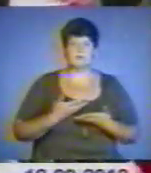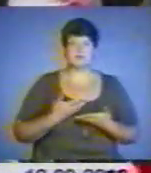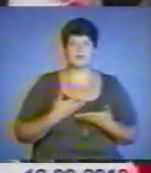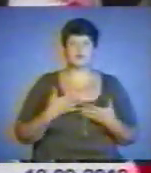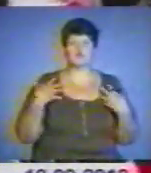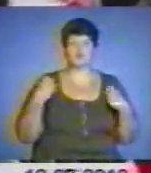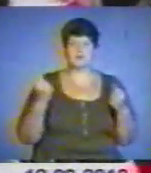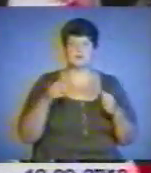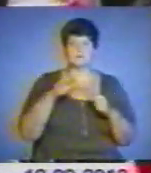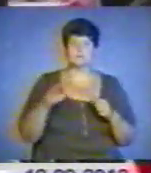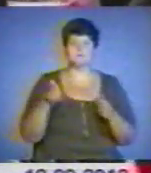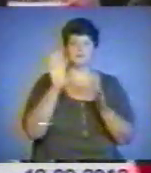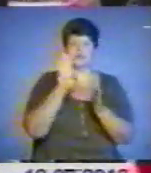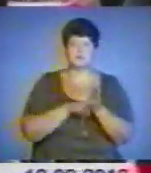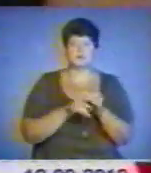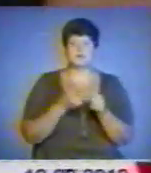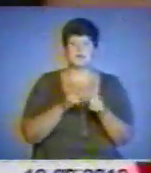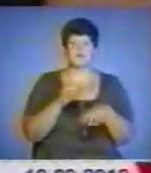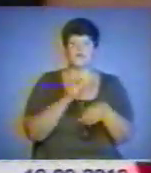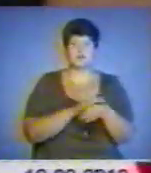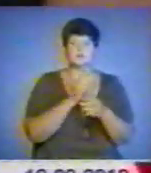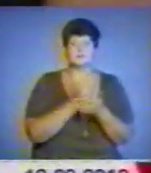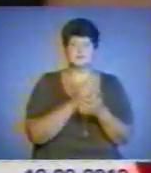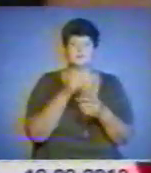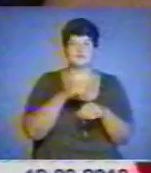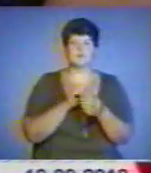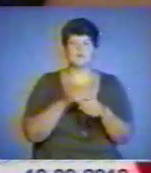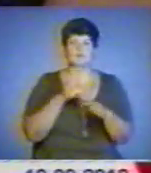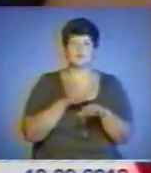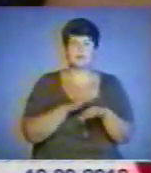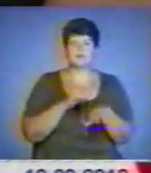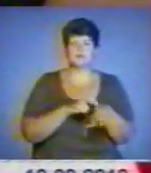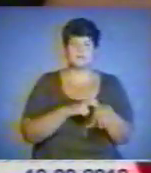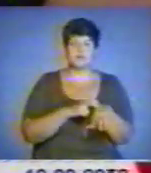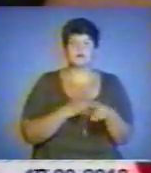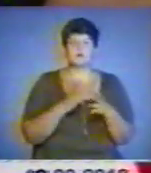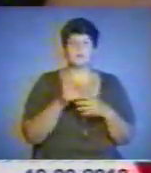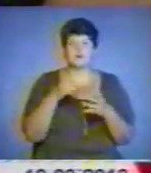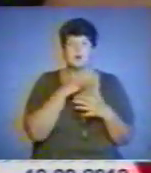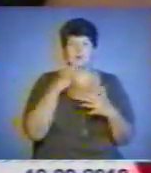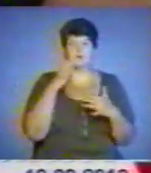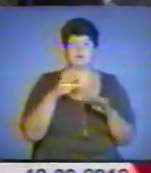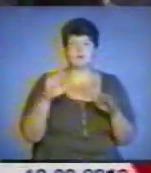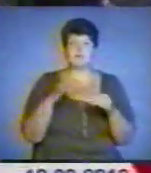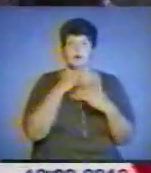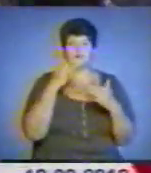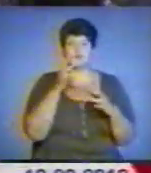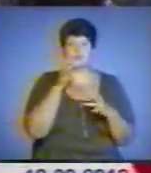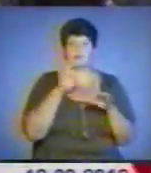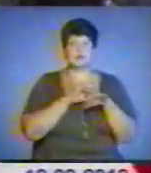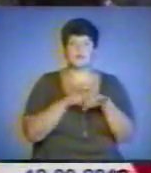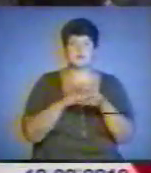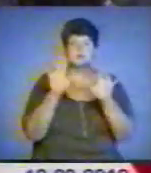погіршується. Такий факт зафіксували лікарі. Причини називають різні. Зокрема, більшість дітей багато часу проводить за комп'ютером,